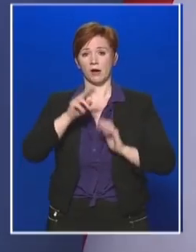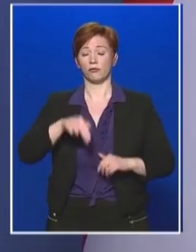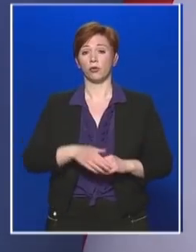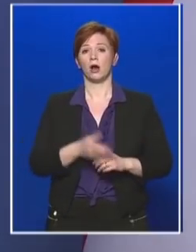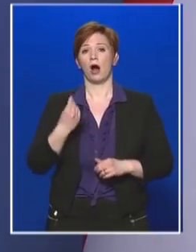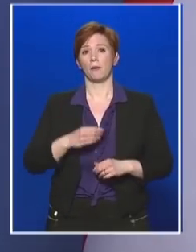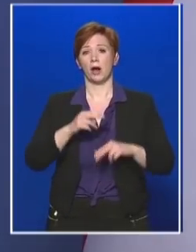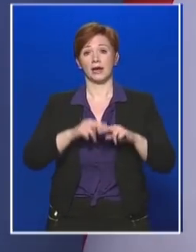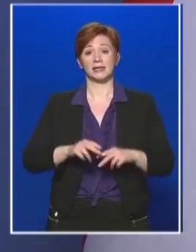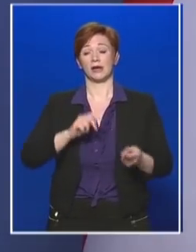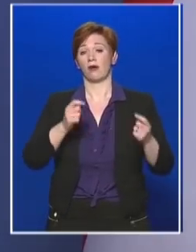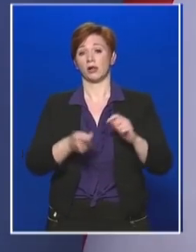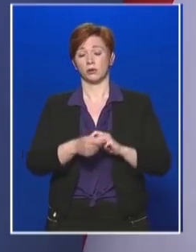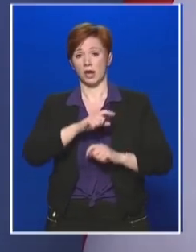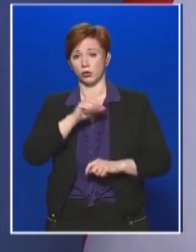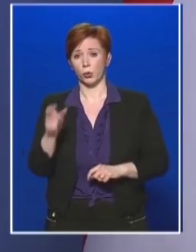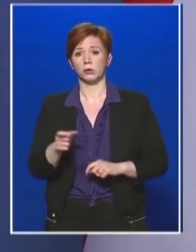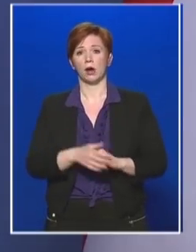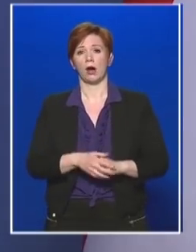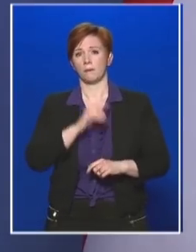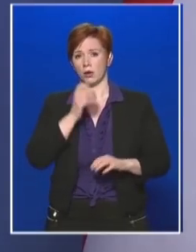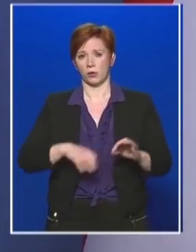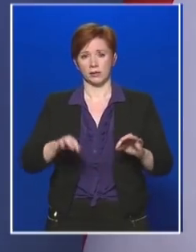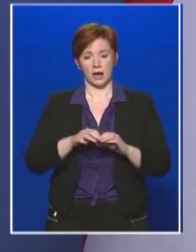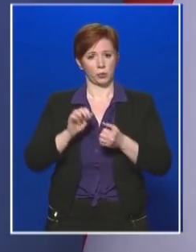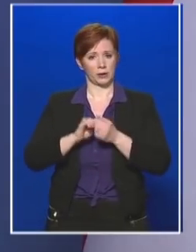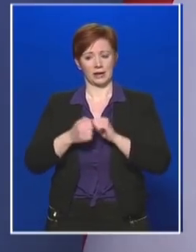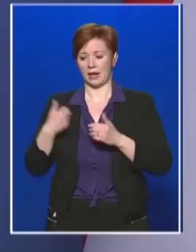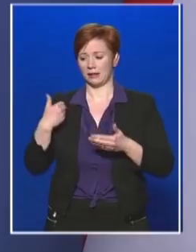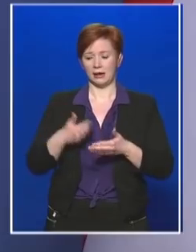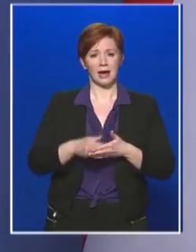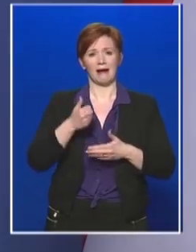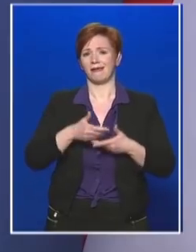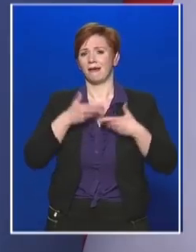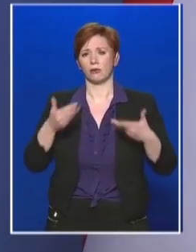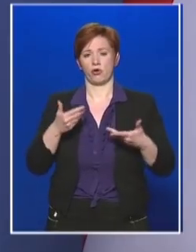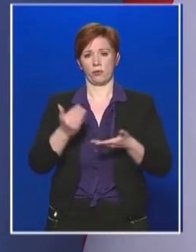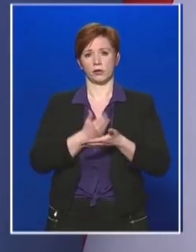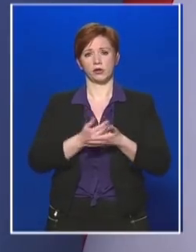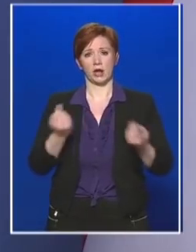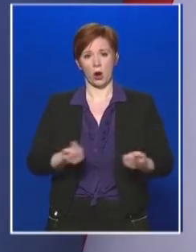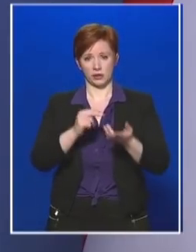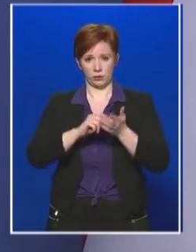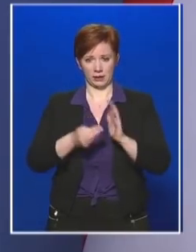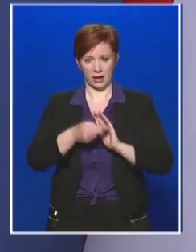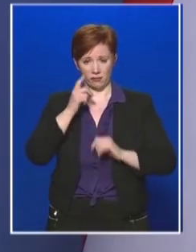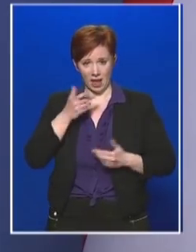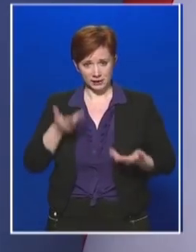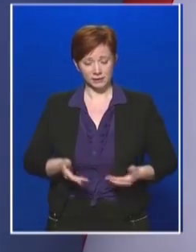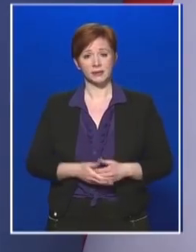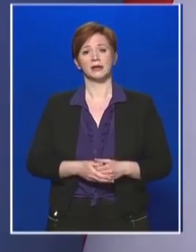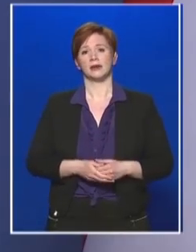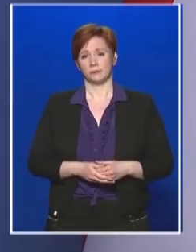Magyarország történetének legnagyobb gazdasági akcióterve lesz. Ez egyszerre fogja biztosítani a védekezéshez szükséges